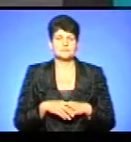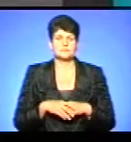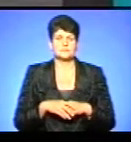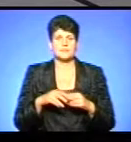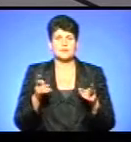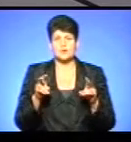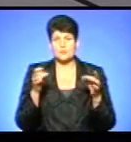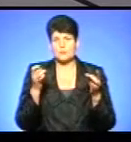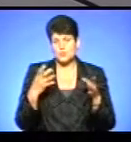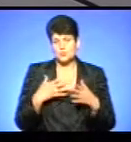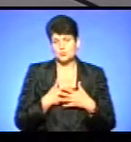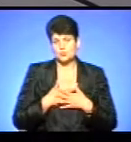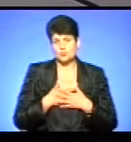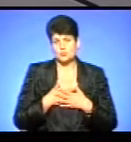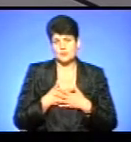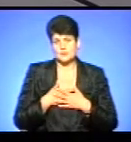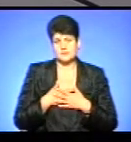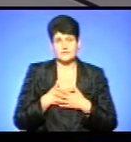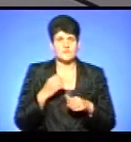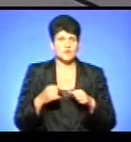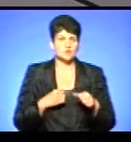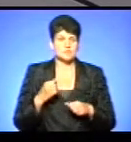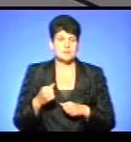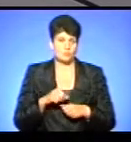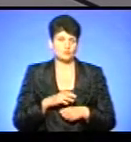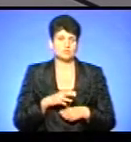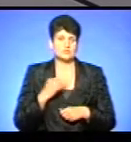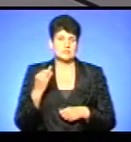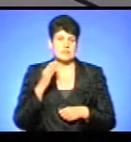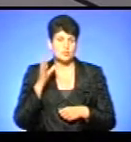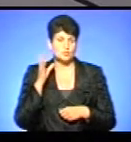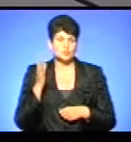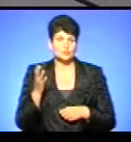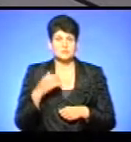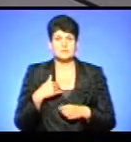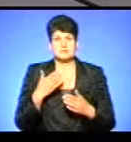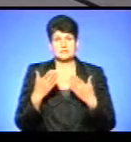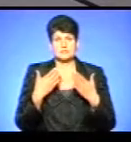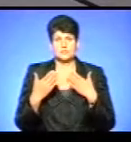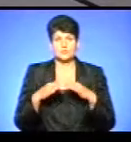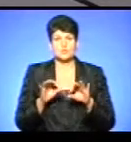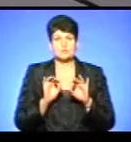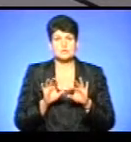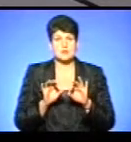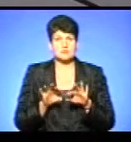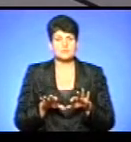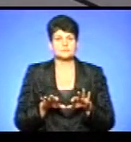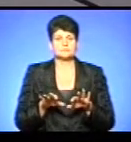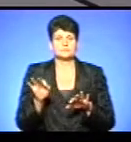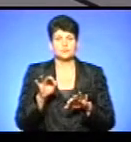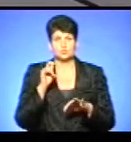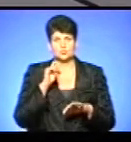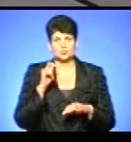Приходили просто любителі велосипедів. Їм було цікаво теж послухати. І ми з ними спілкувалися, розказували про